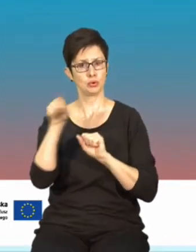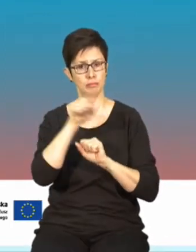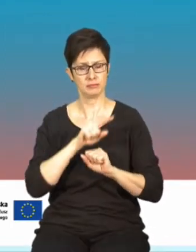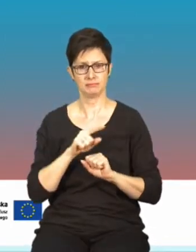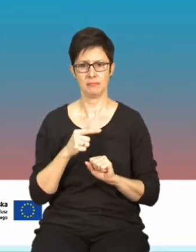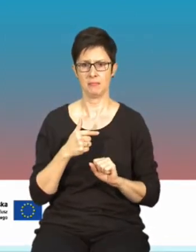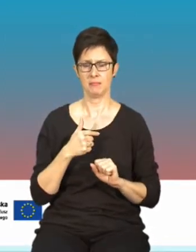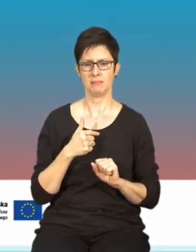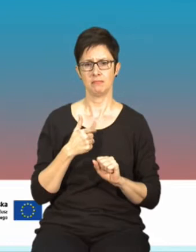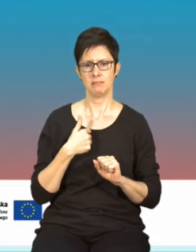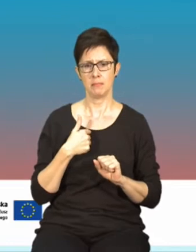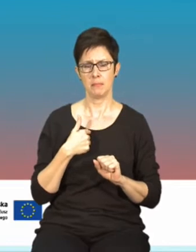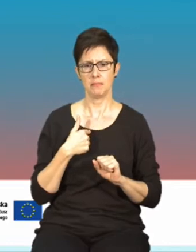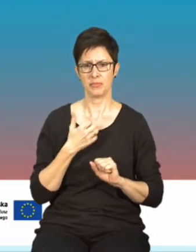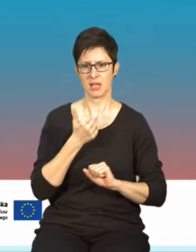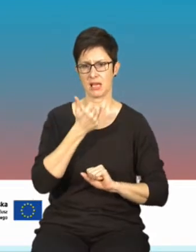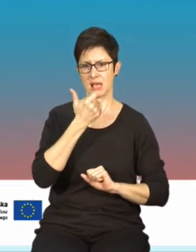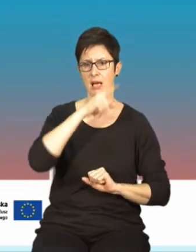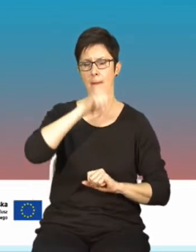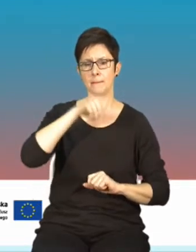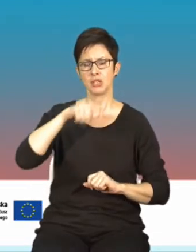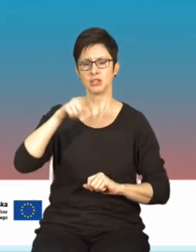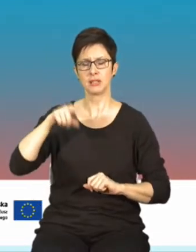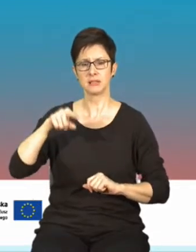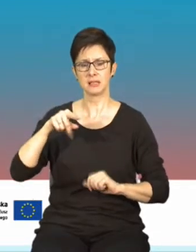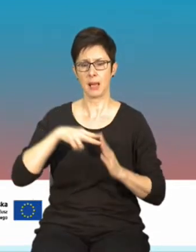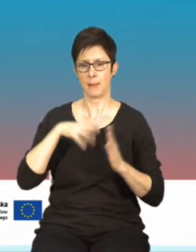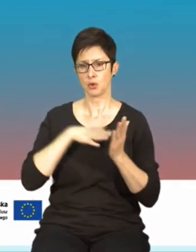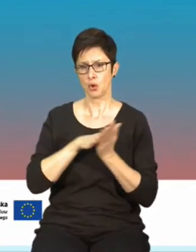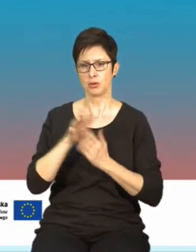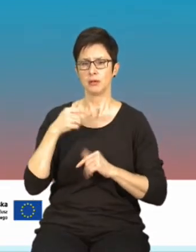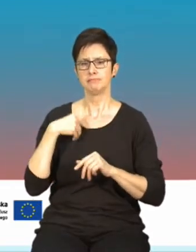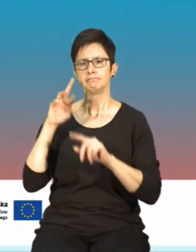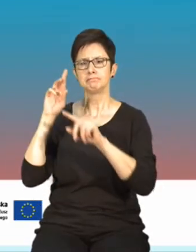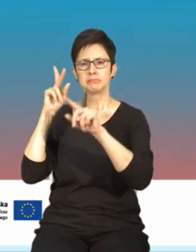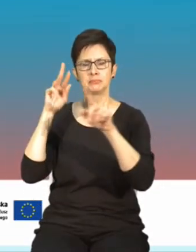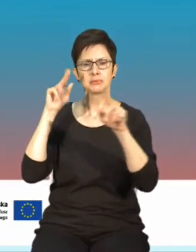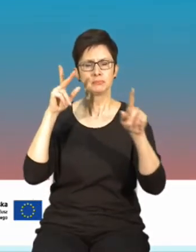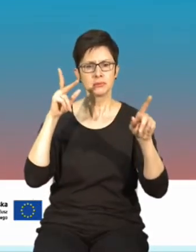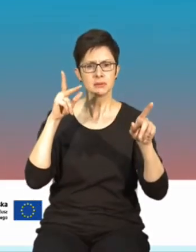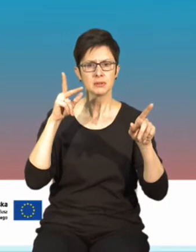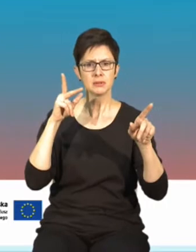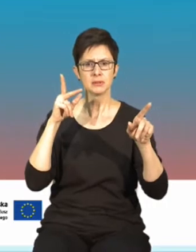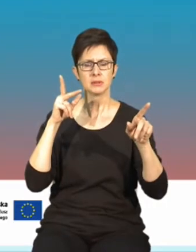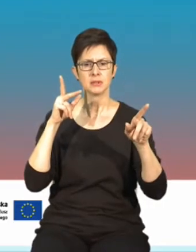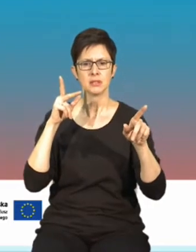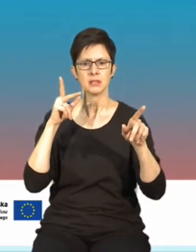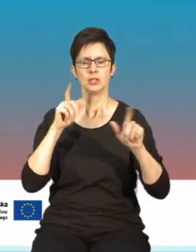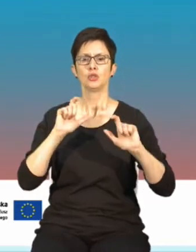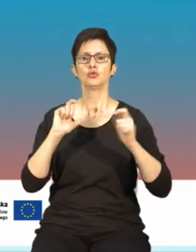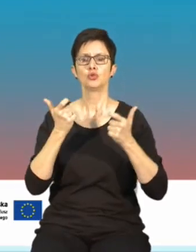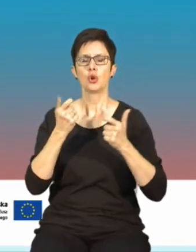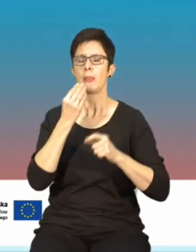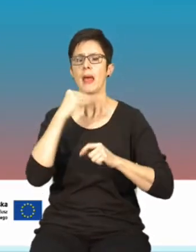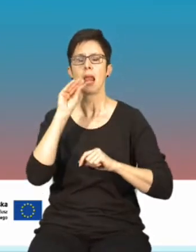usztywniliśmy się. Przez pierwsze kilka miesięcy projektu rozpoznawaliśmy bojem, mówiąc wprost, co